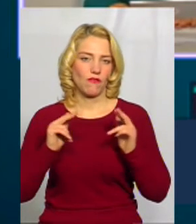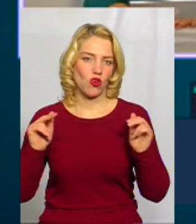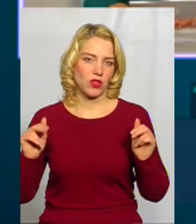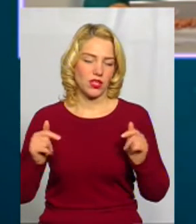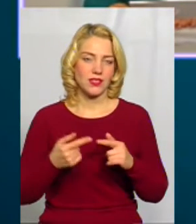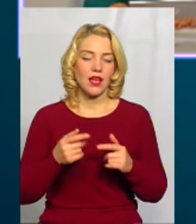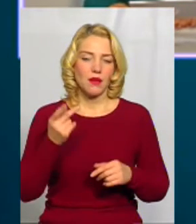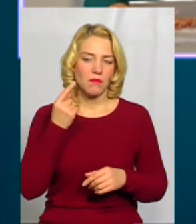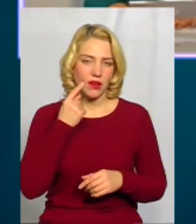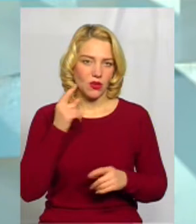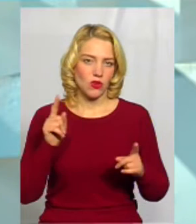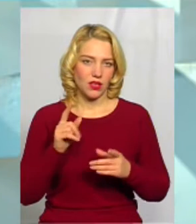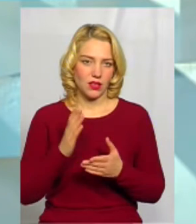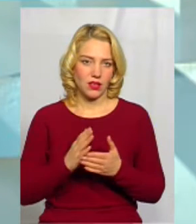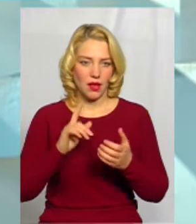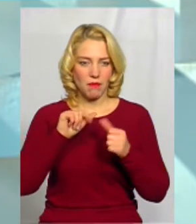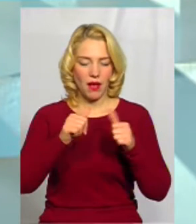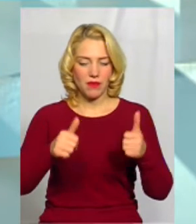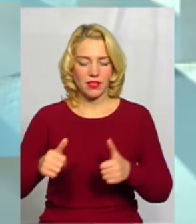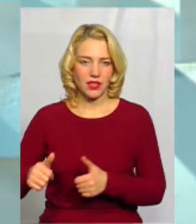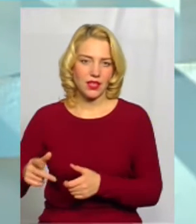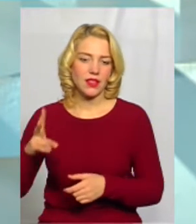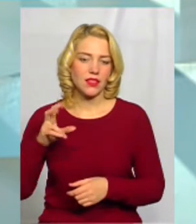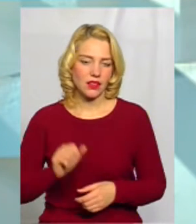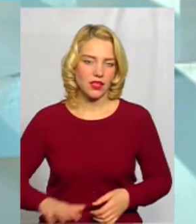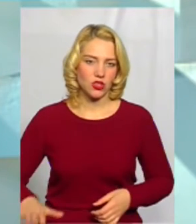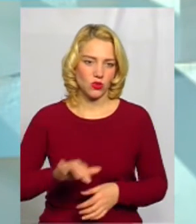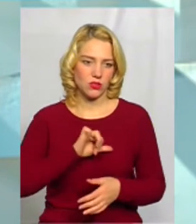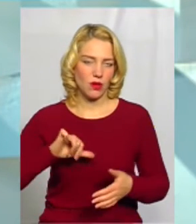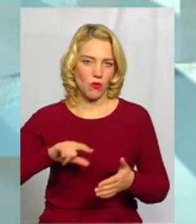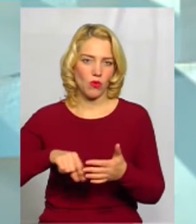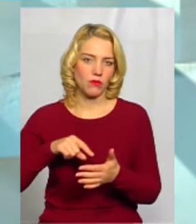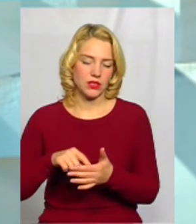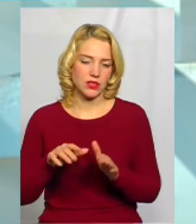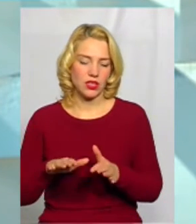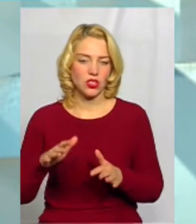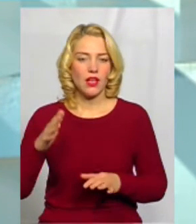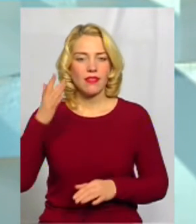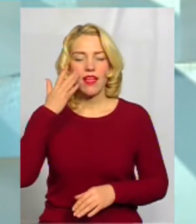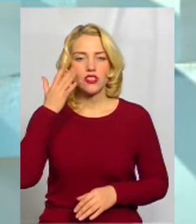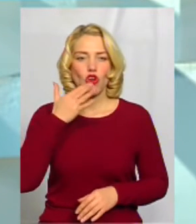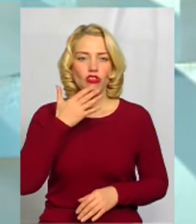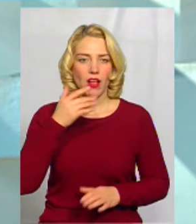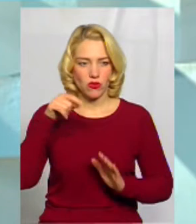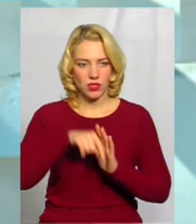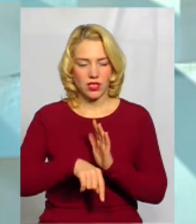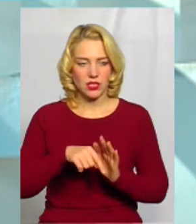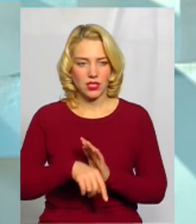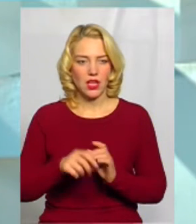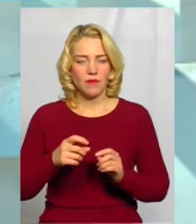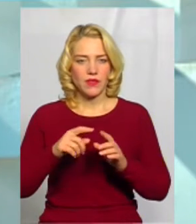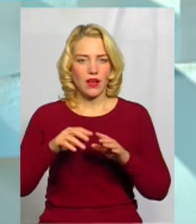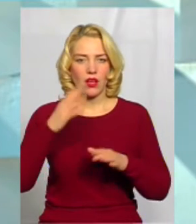прикро, що ті пам'ятки, які є на території самого містечка, це пам'ятки національного значення, такі як каплиця-ротонда, як